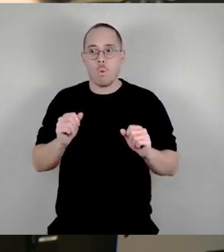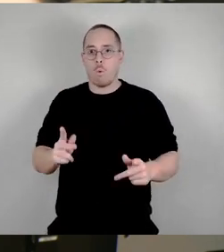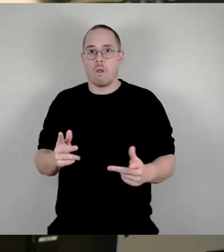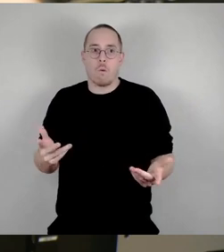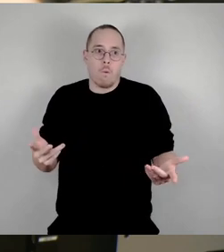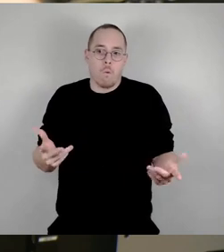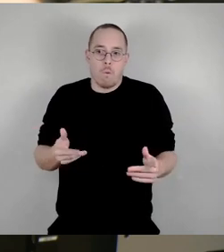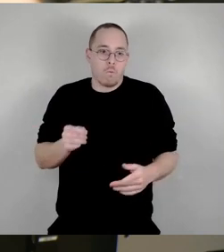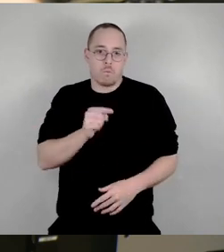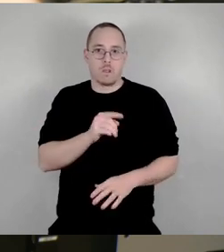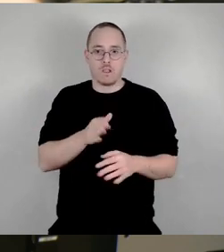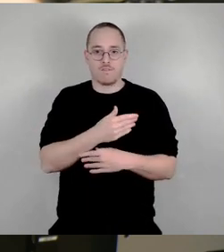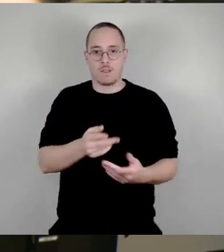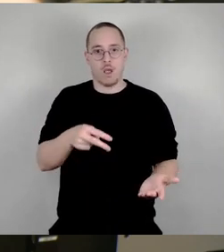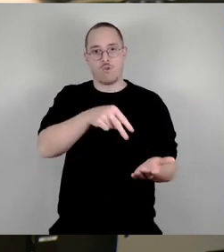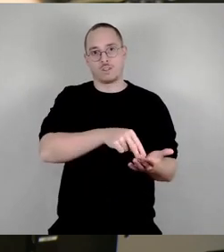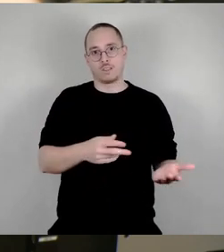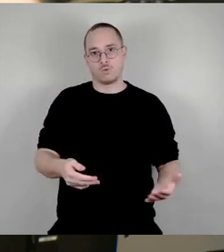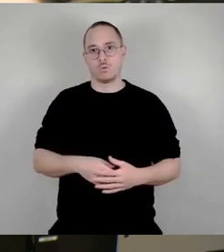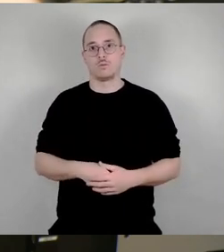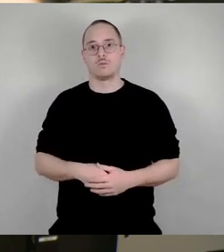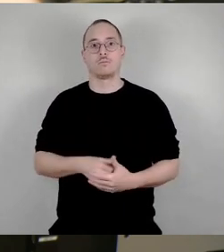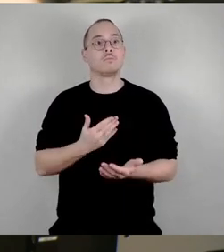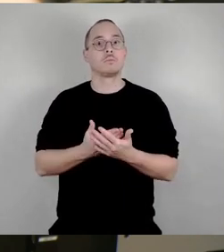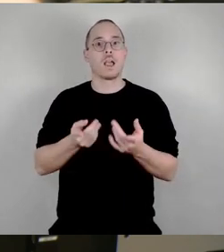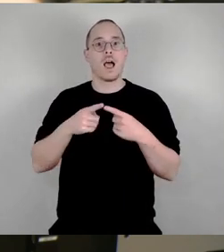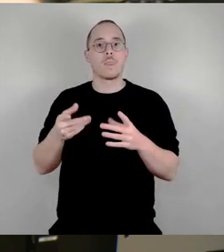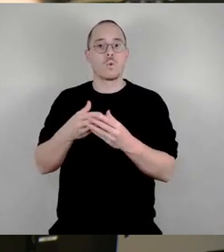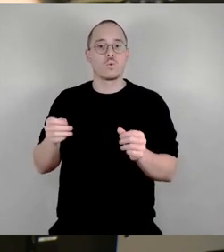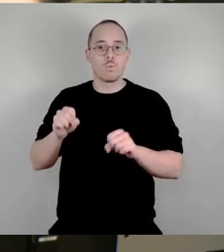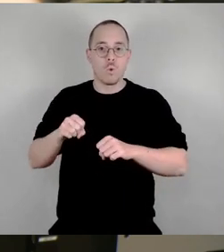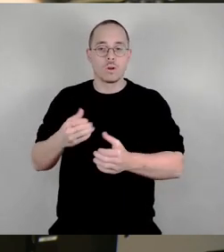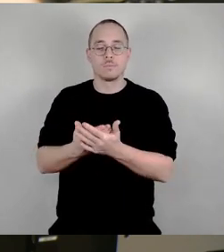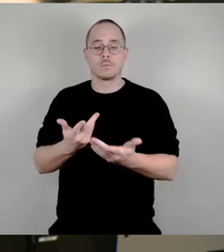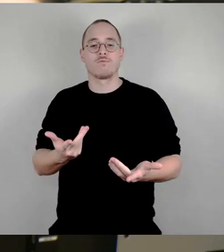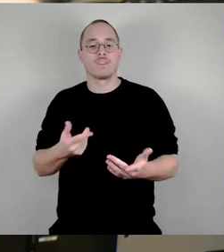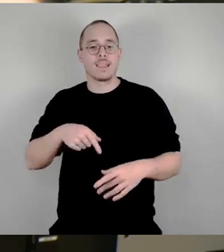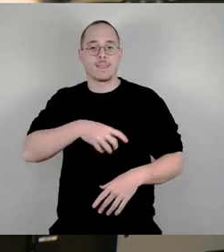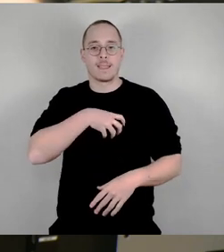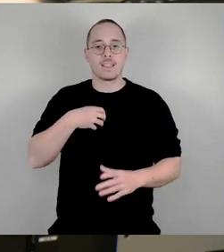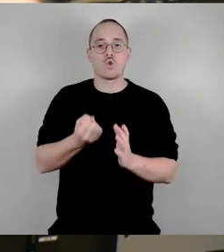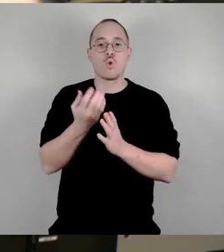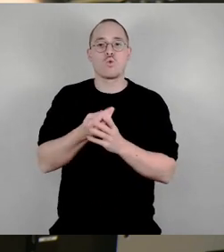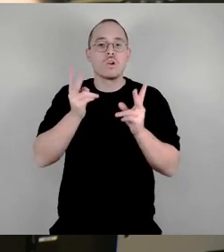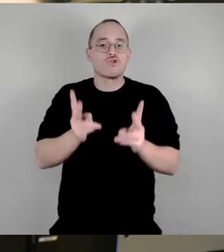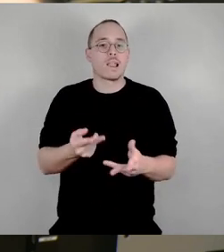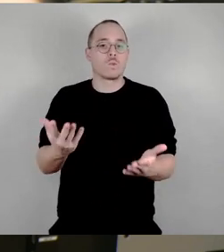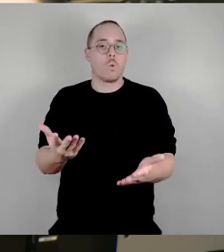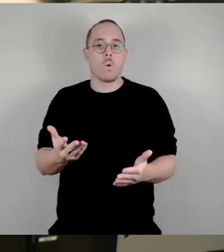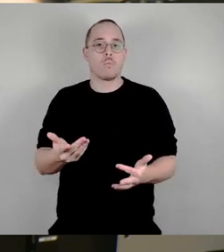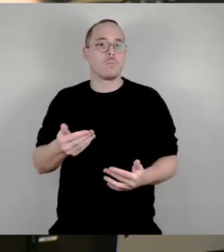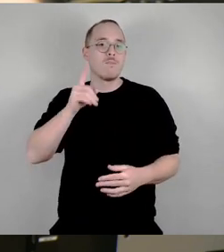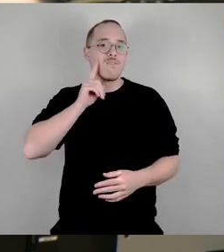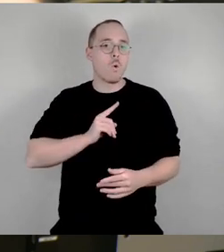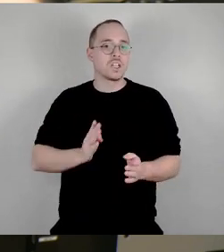etc., dann sage ich natürlich, rund um die Frauenkirche im historischen Zentrum, dann sage ich natürlich, ja dann bringt doch einfach nur